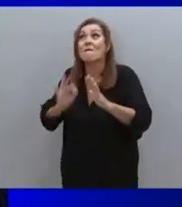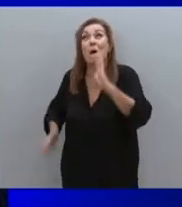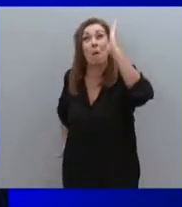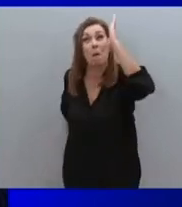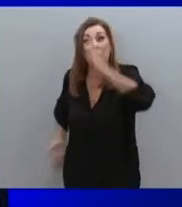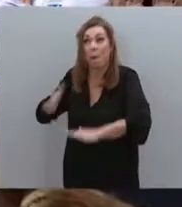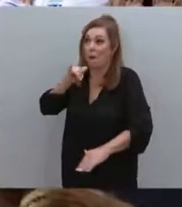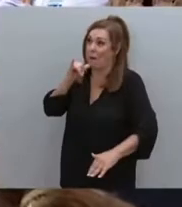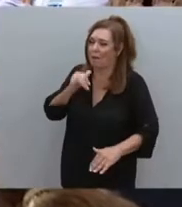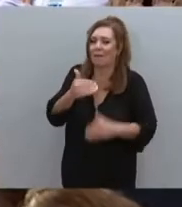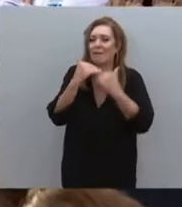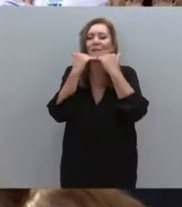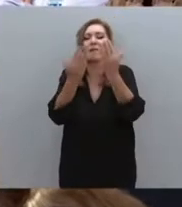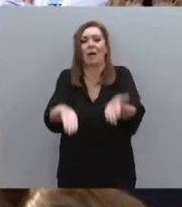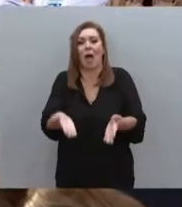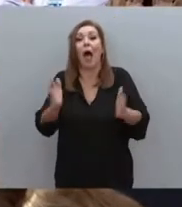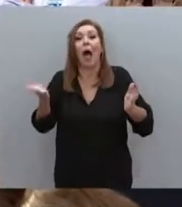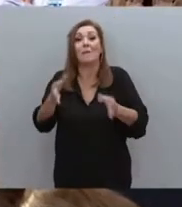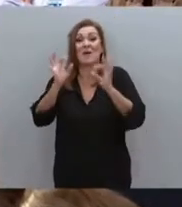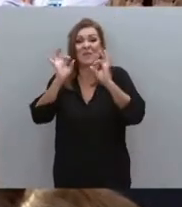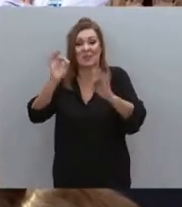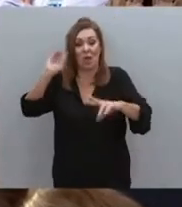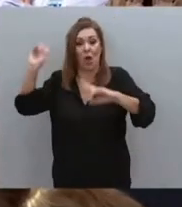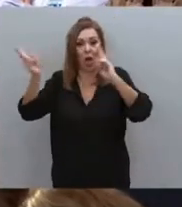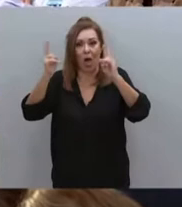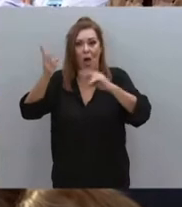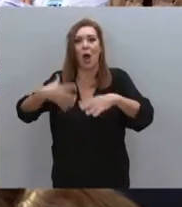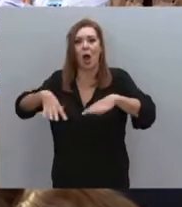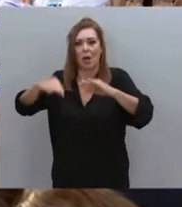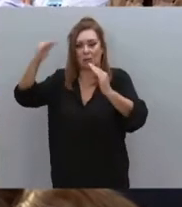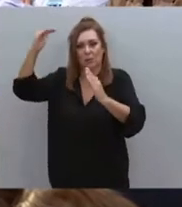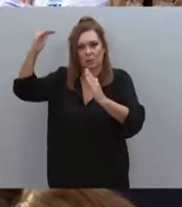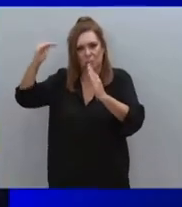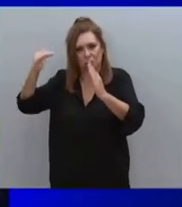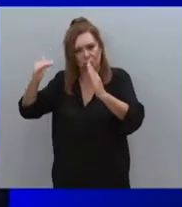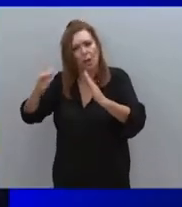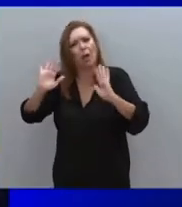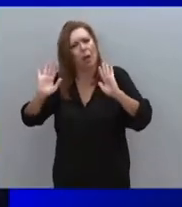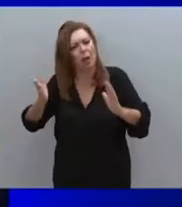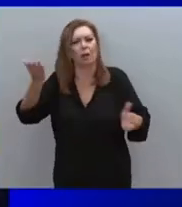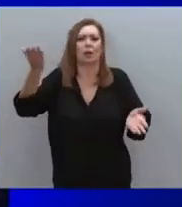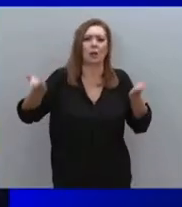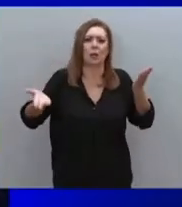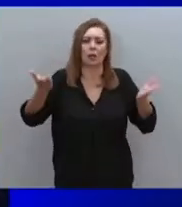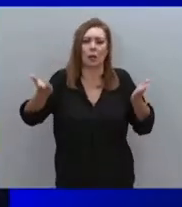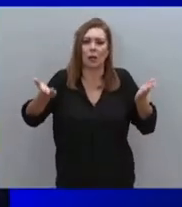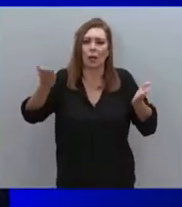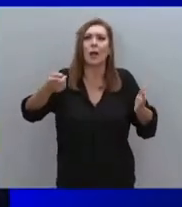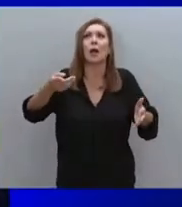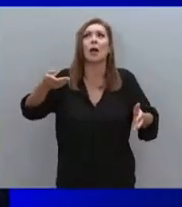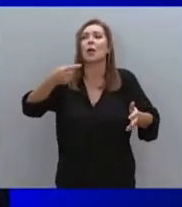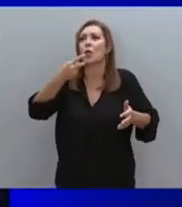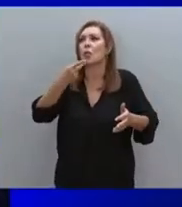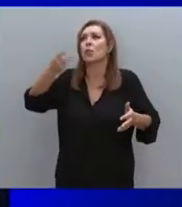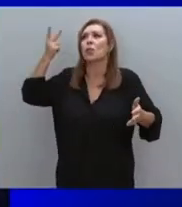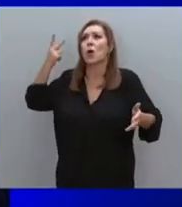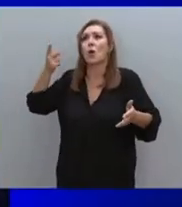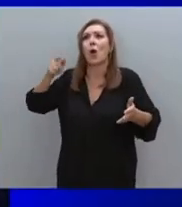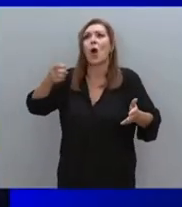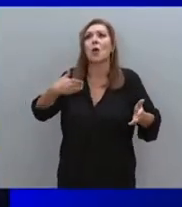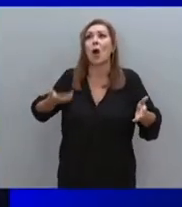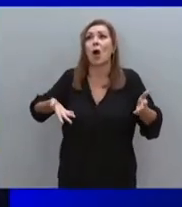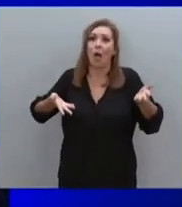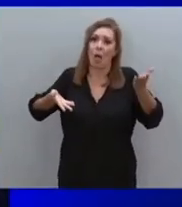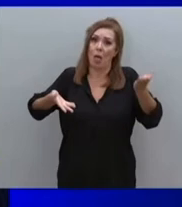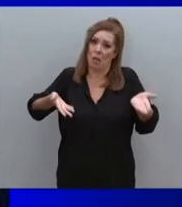τα επίπεδα. Και όταν οι τιμές του φυσικού αερίου προσαρμοστούν, έστω κι αν είναι υψηλότερες σε σχέση με το που βρισκόντουσαν πριν από δύο χρόνια, και πάλι ο